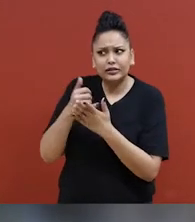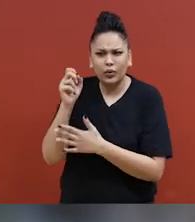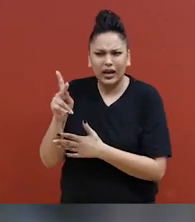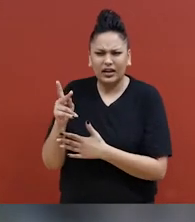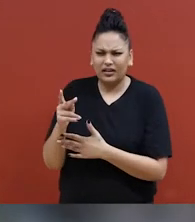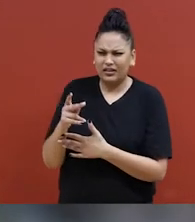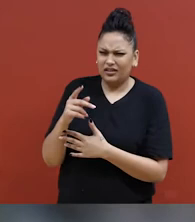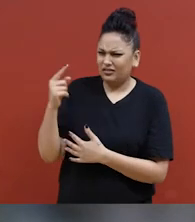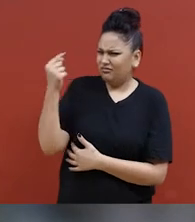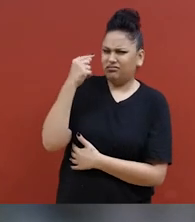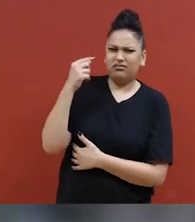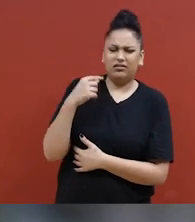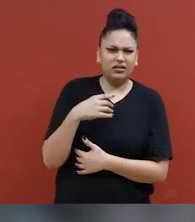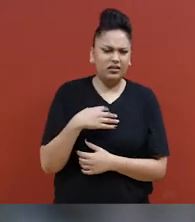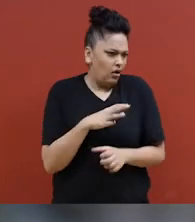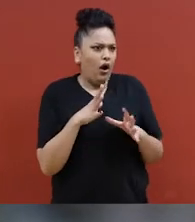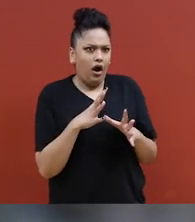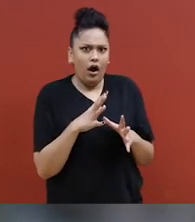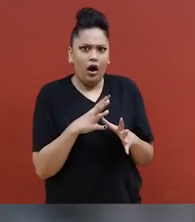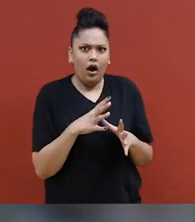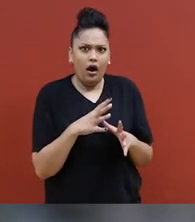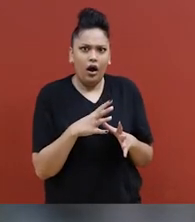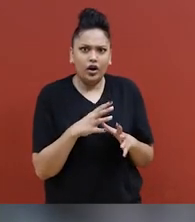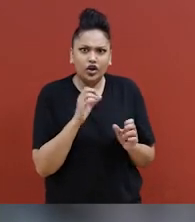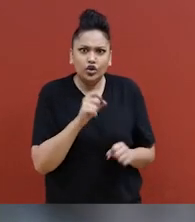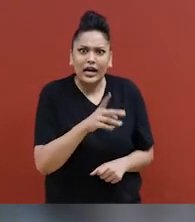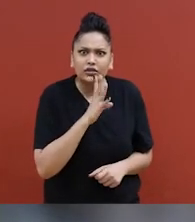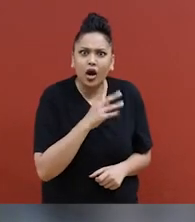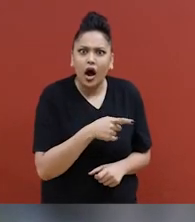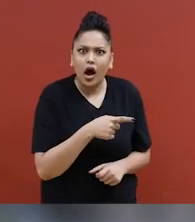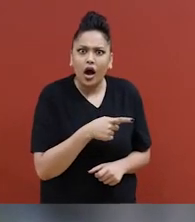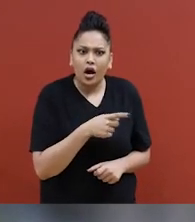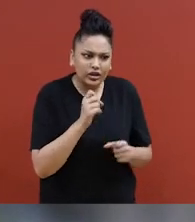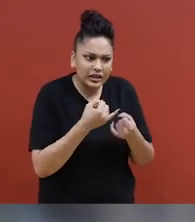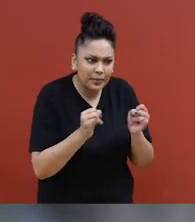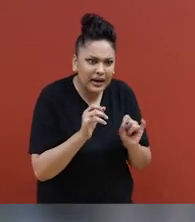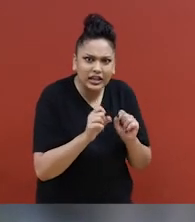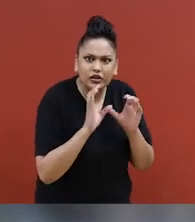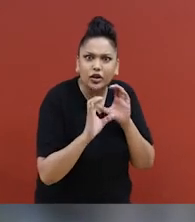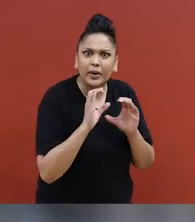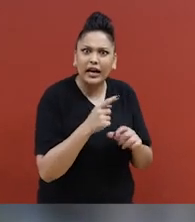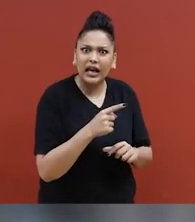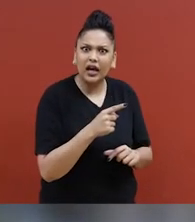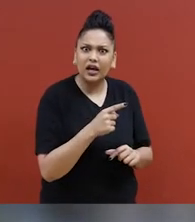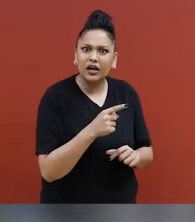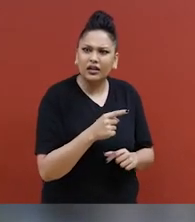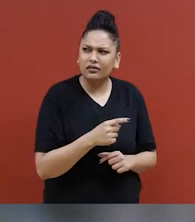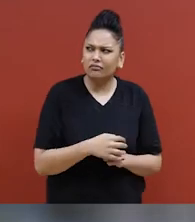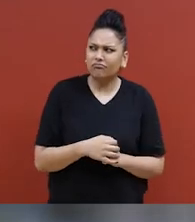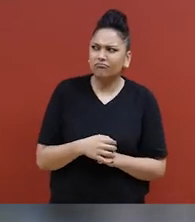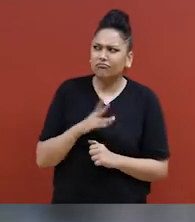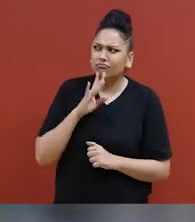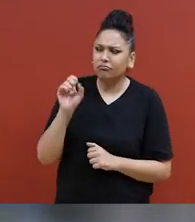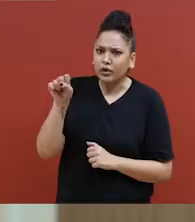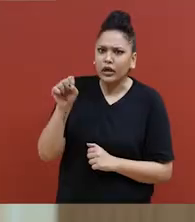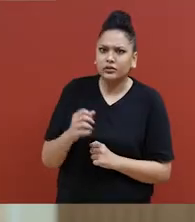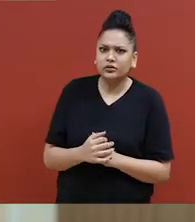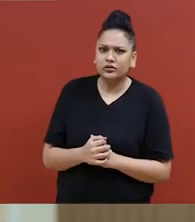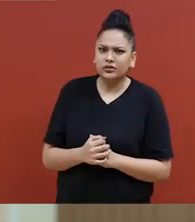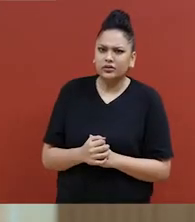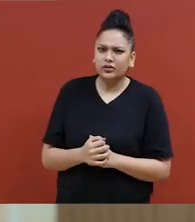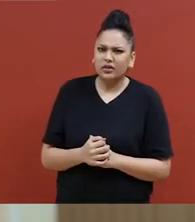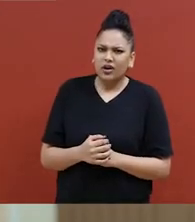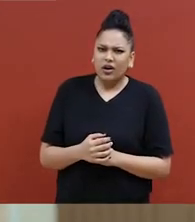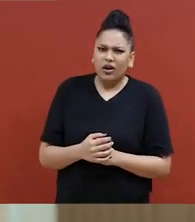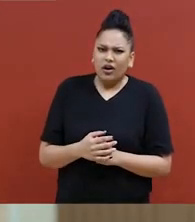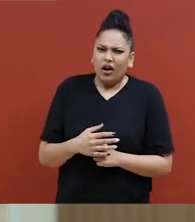La personne était stupéfaite et a sursauté. Elle a dit, « Ah, tu peux communiquer par toi-même. » J'ai